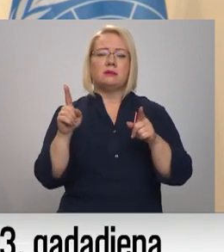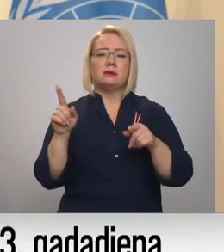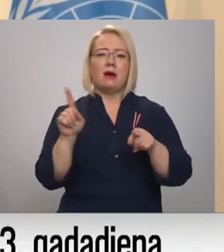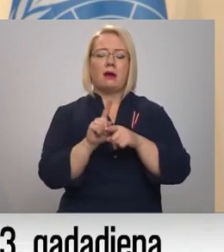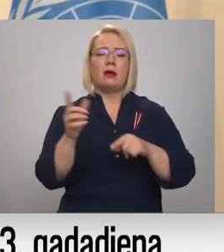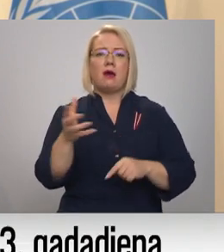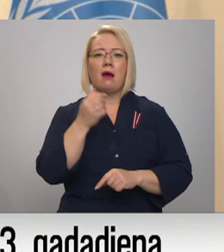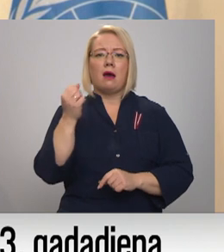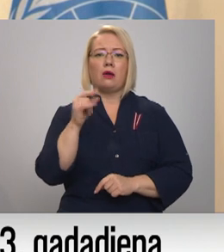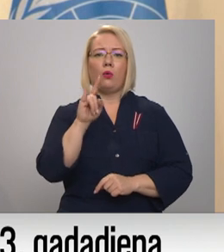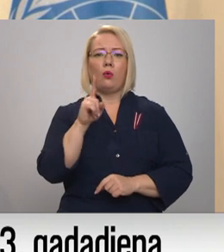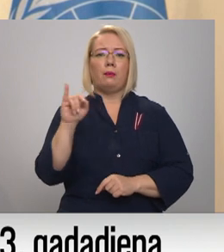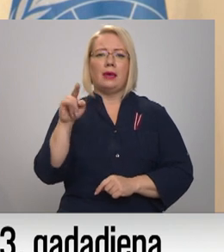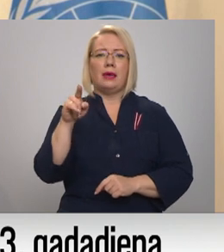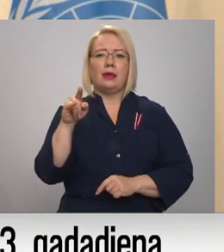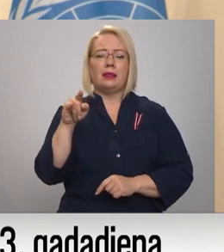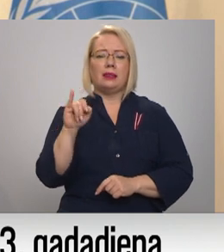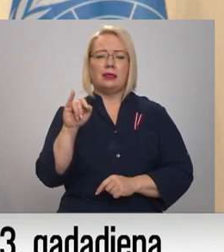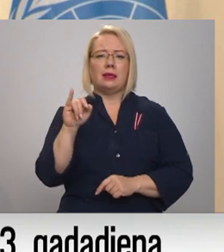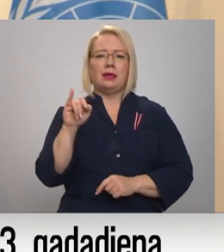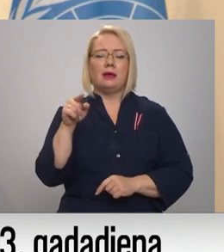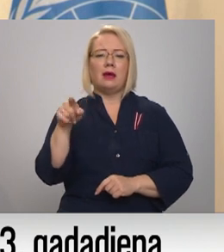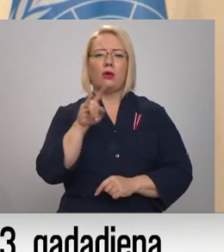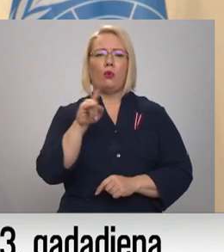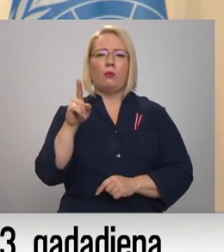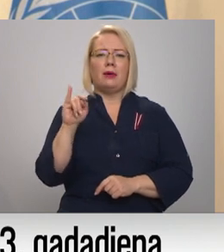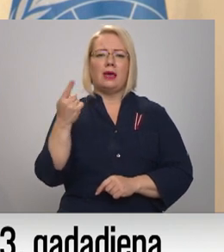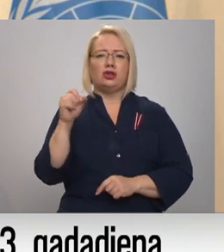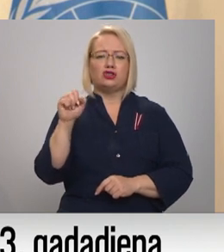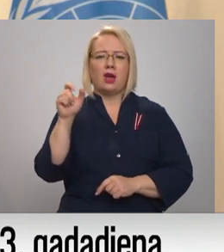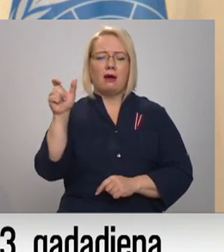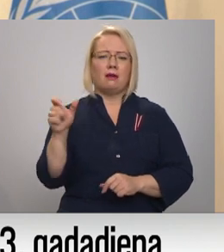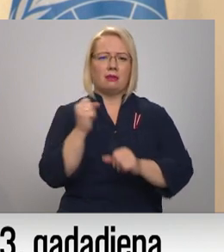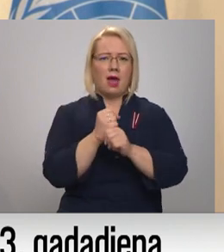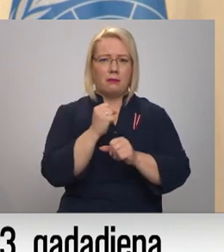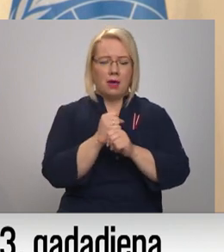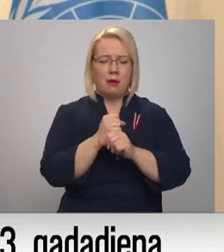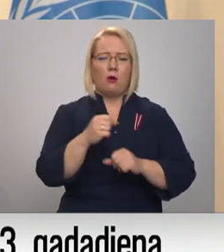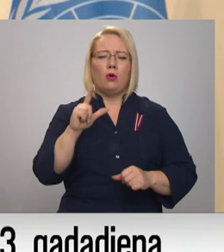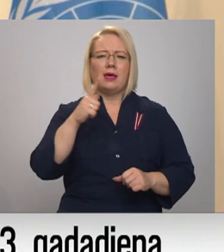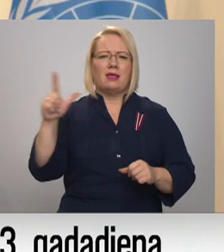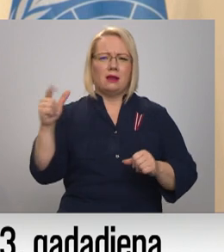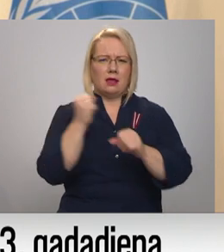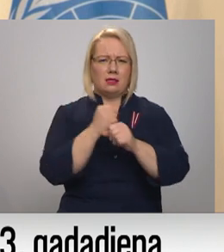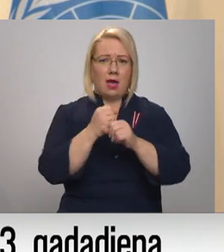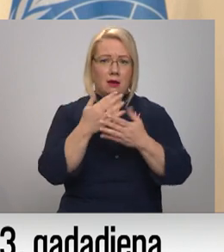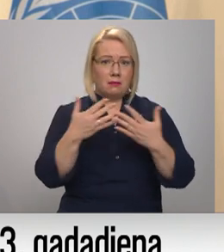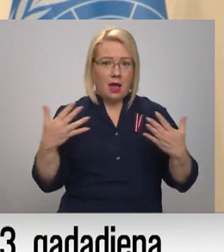Andreju Upīšu darbiem un pārējiem latviešu literatūras darbiem. Līdz ar to arī tad, kad es